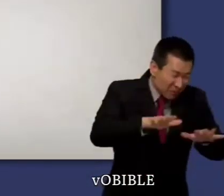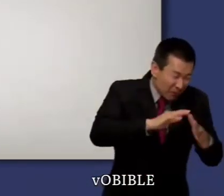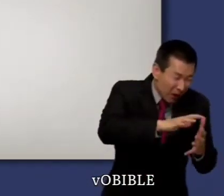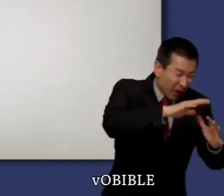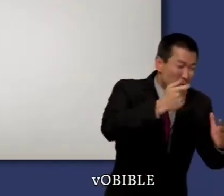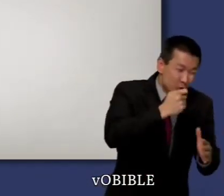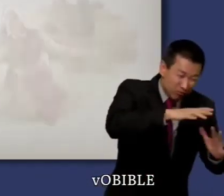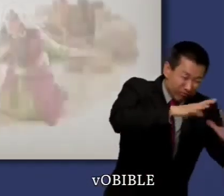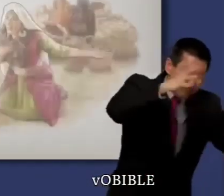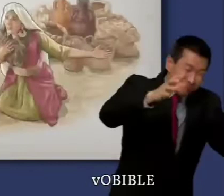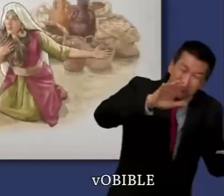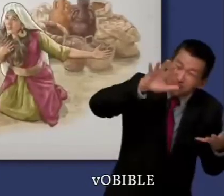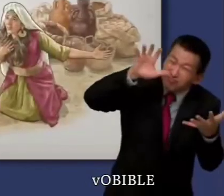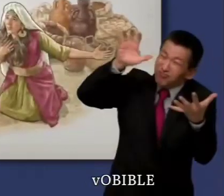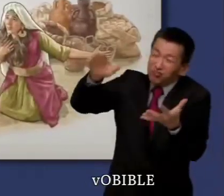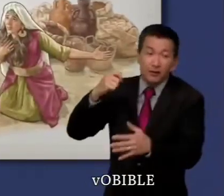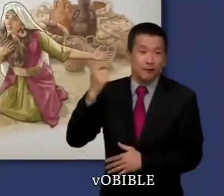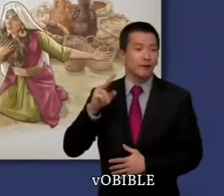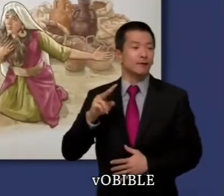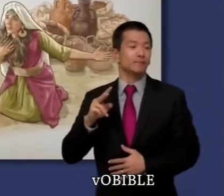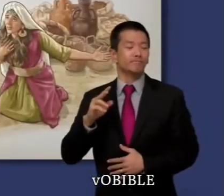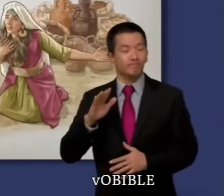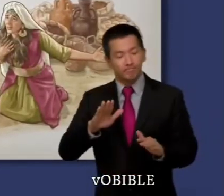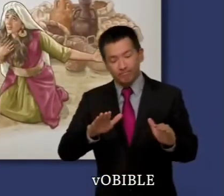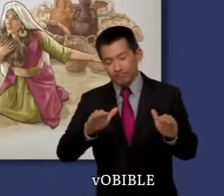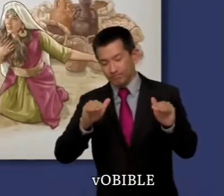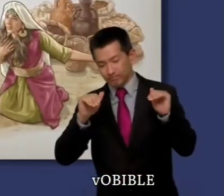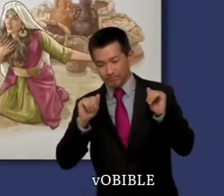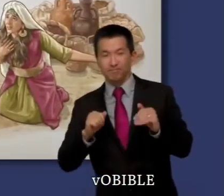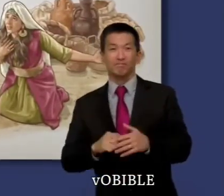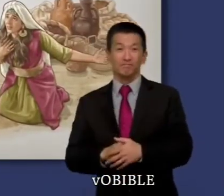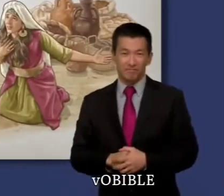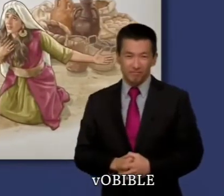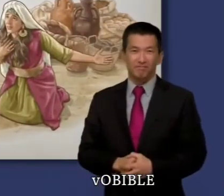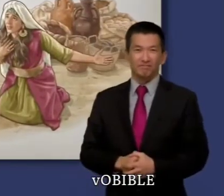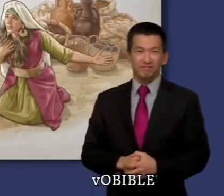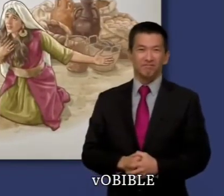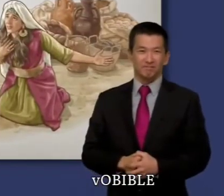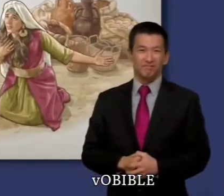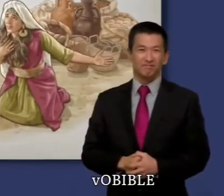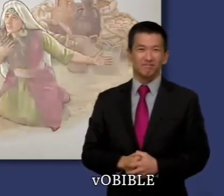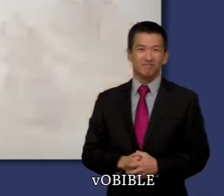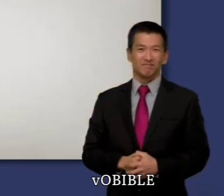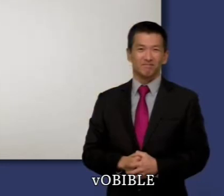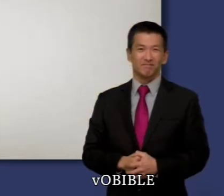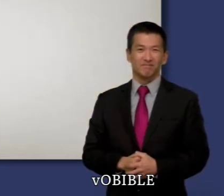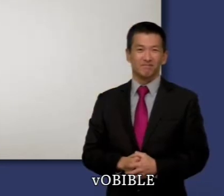de Nabal, Abigail, part rapidement à la rencontre de David avec des provisions et évite qu'un drame se produise.